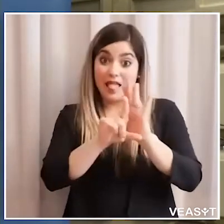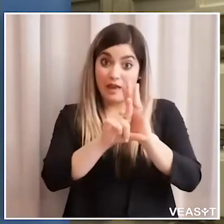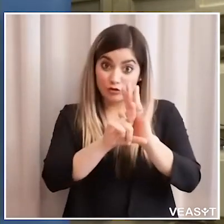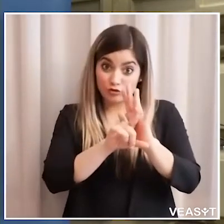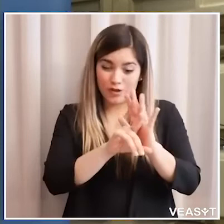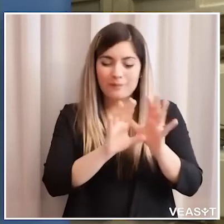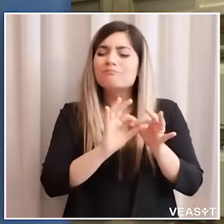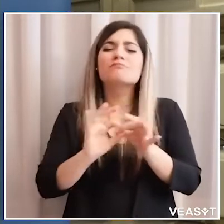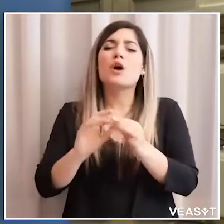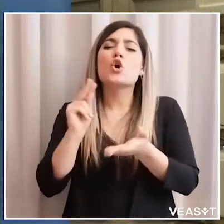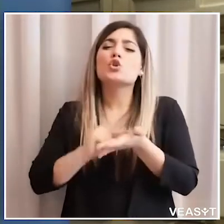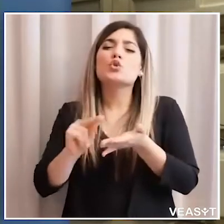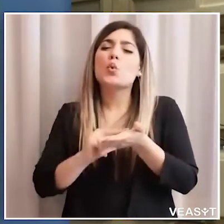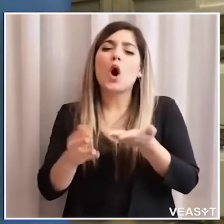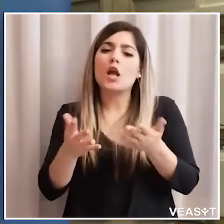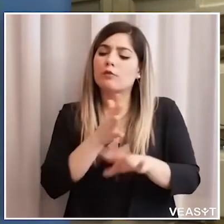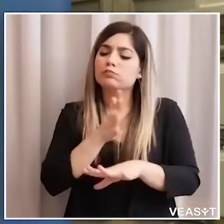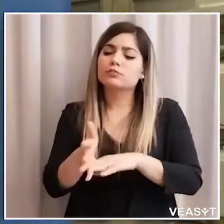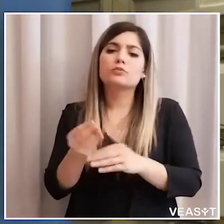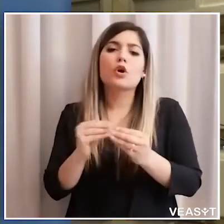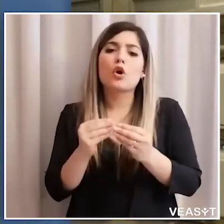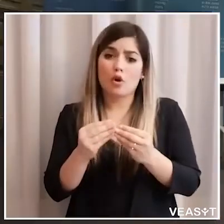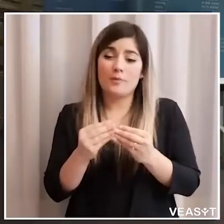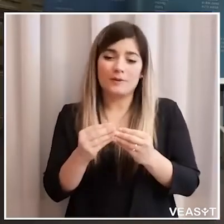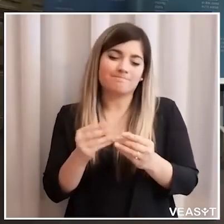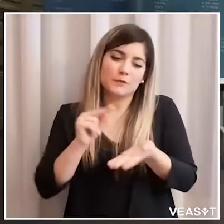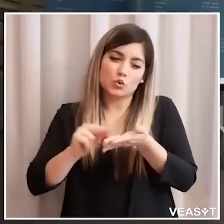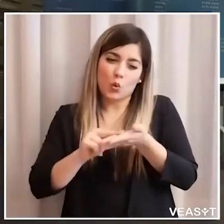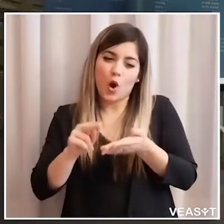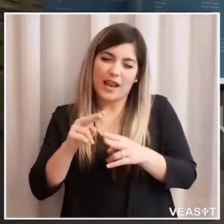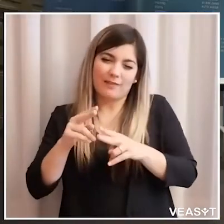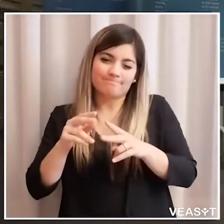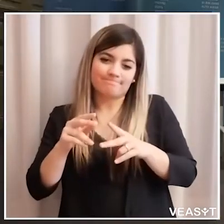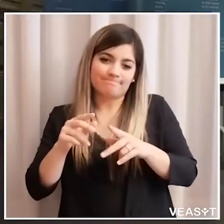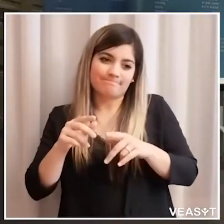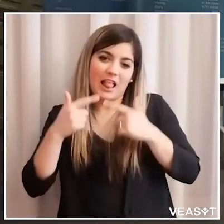legge per la scuola magari soprattutto non so dal punto di vista della scuola italiana